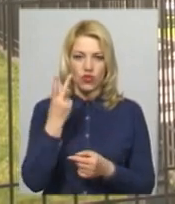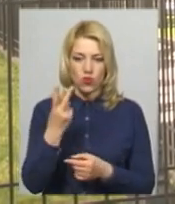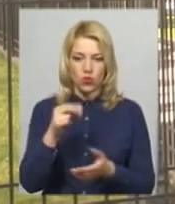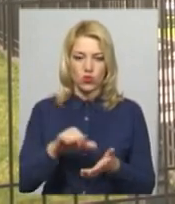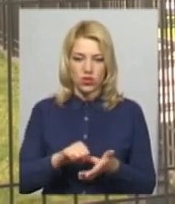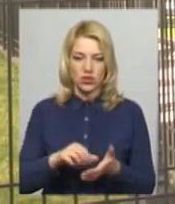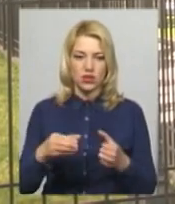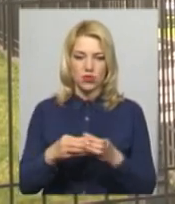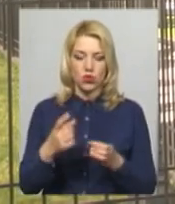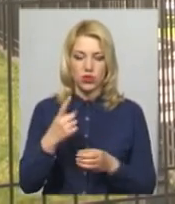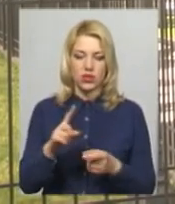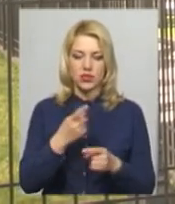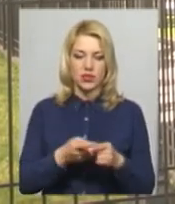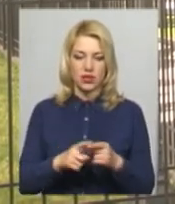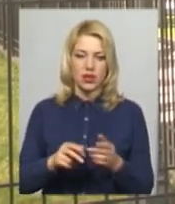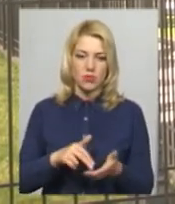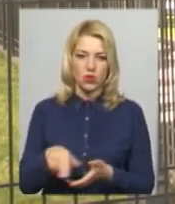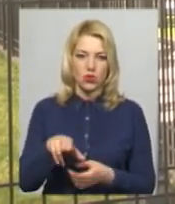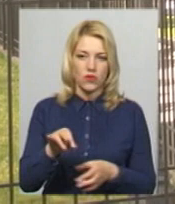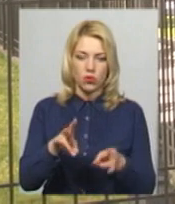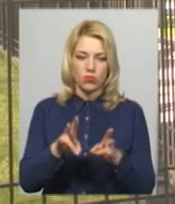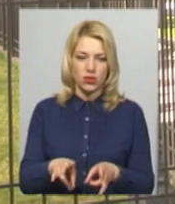один з яким підходив до потерпілого,